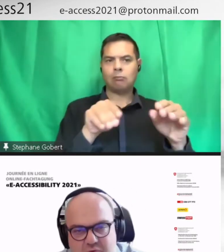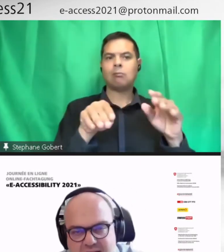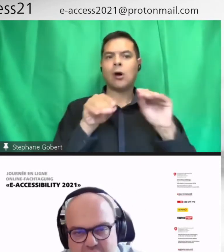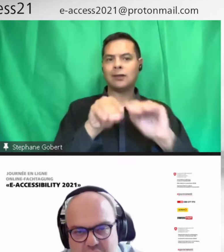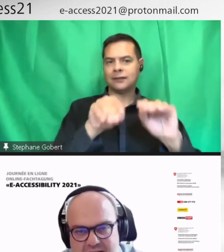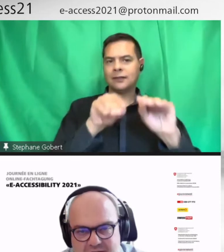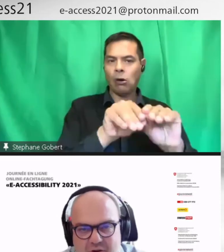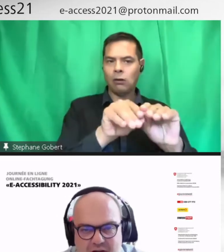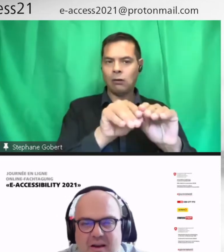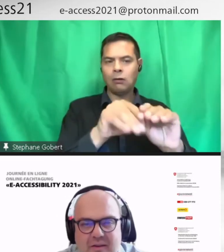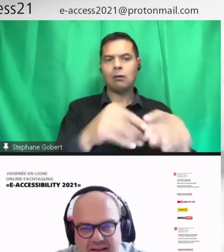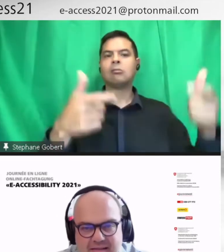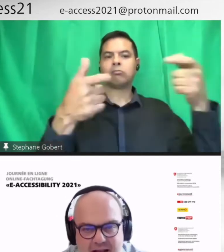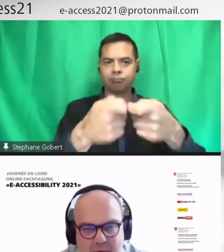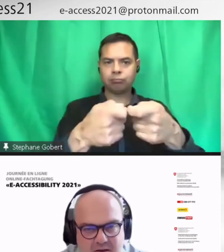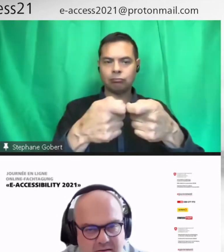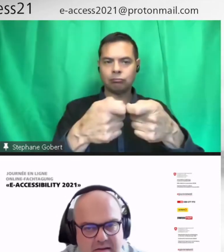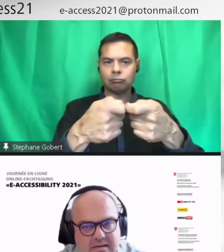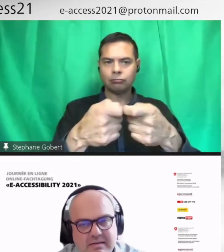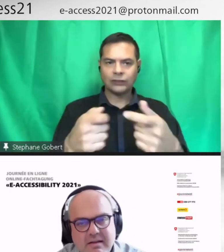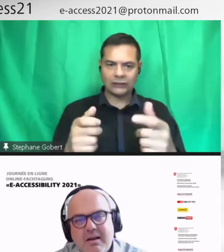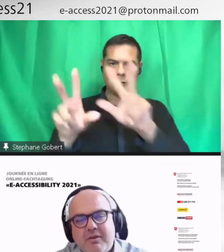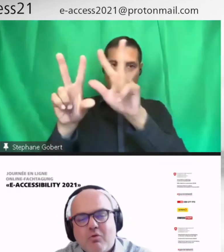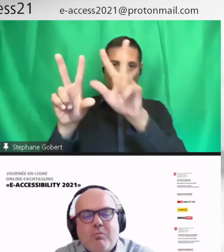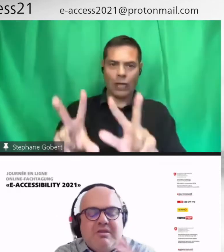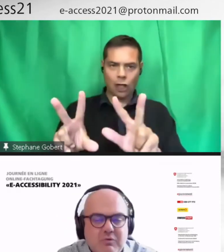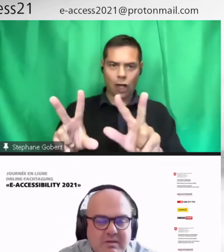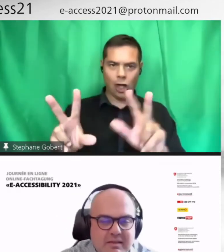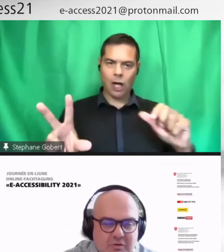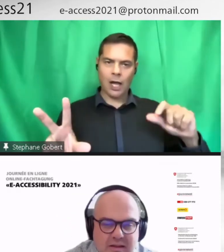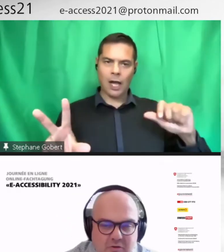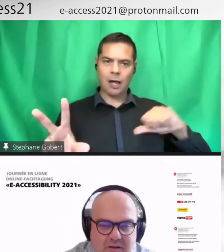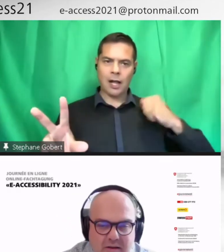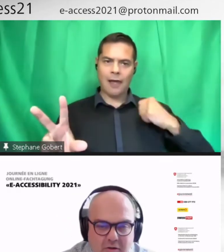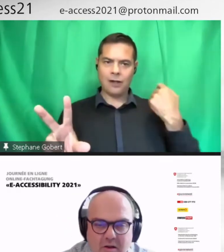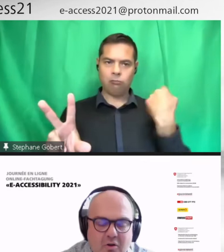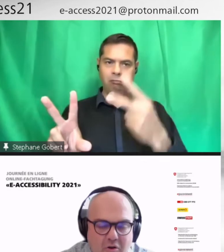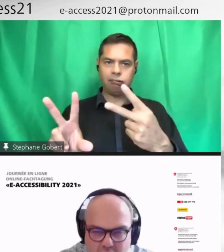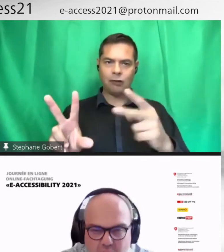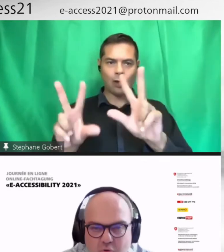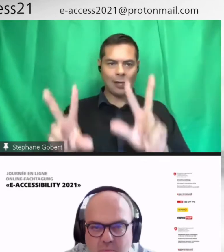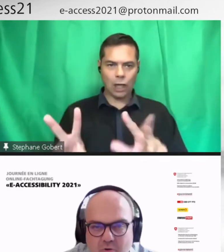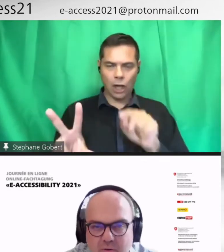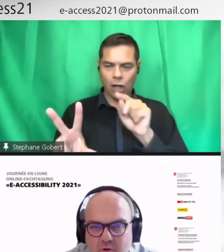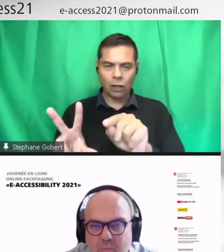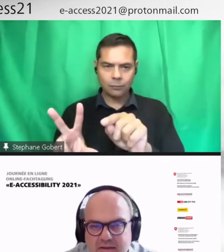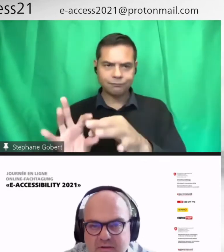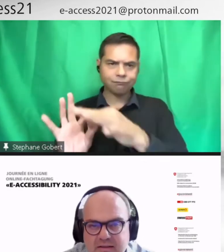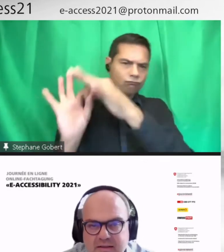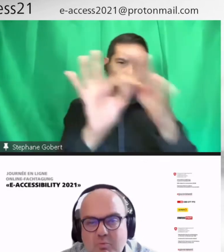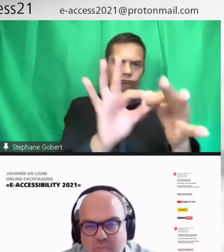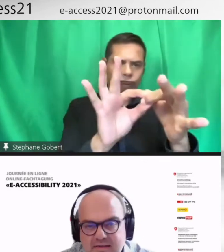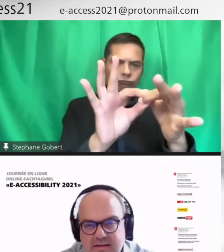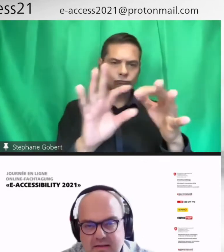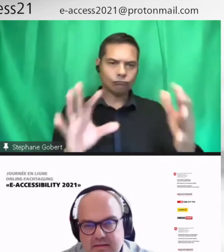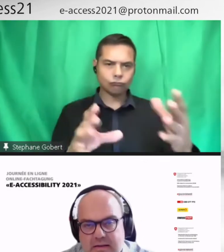utiliser son ordinateur avec lequel cela marche. Si l'élève est obligé d'utiliser l'ordinateur de l'école, on rencontre beaucoup de problèmes de compatibilité qu'on ne